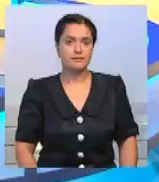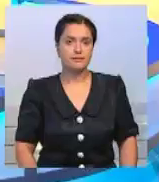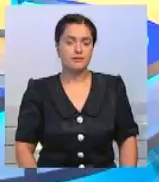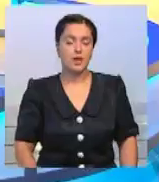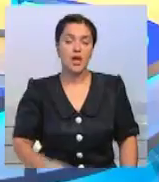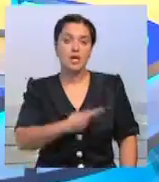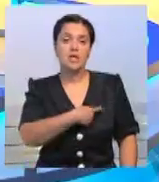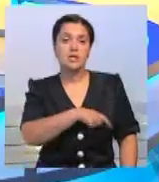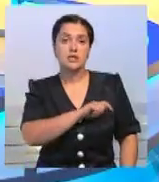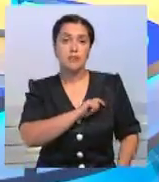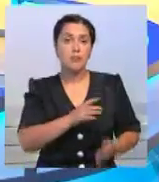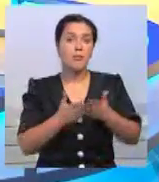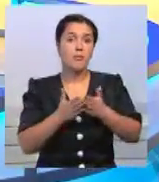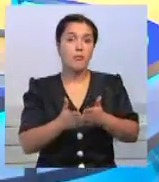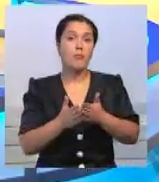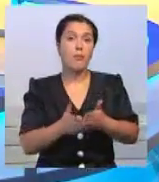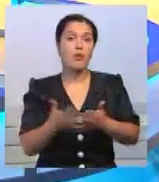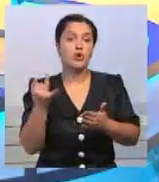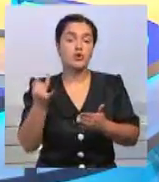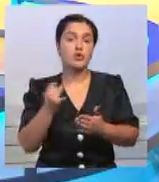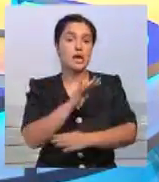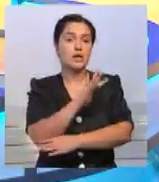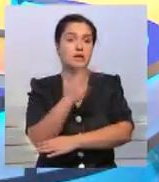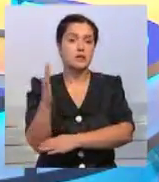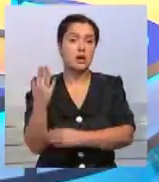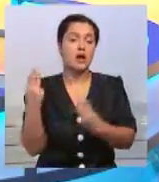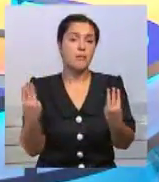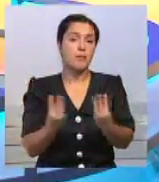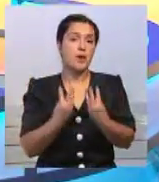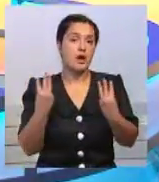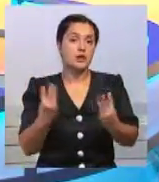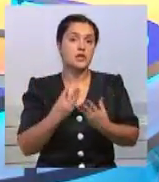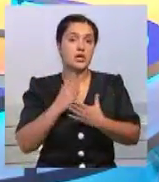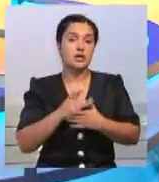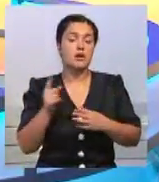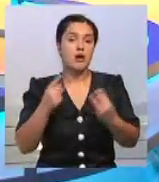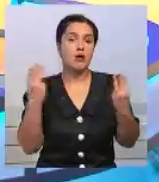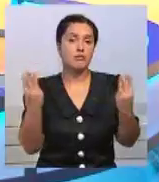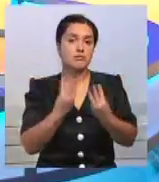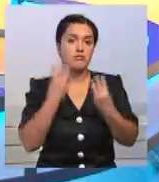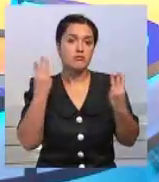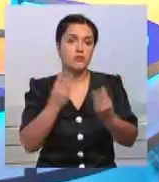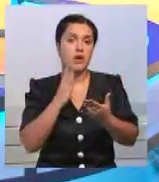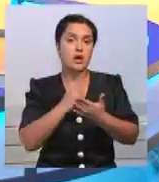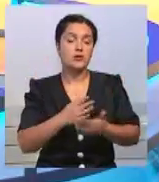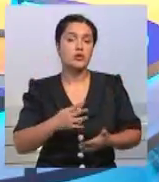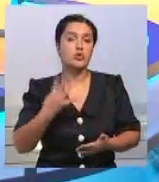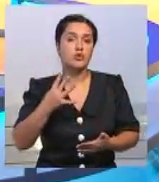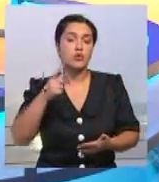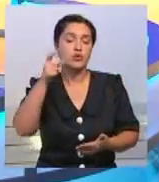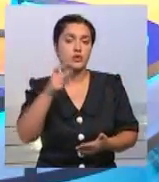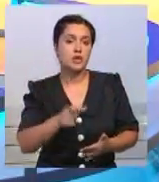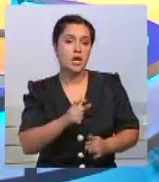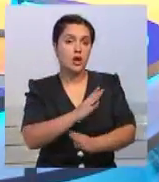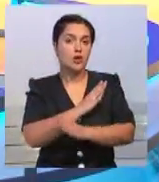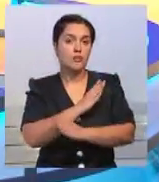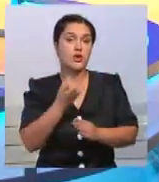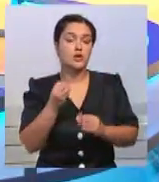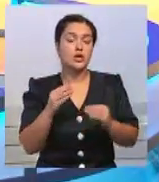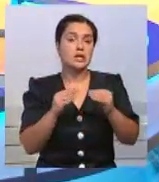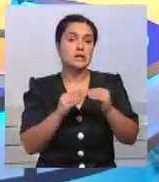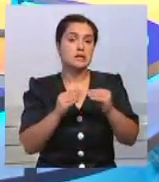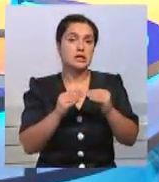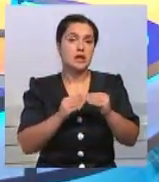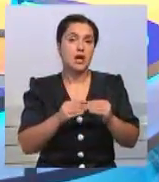В Испании и Португалии бушуют масштабные лесные пожары. обеих странах, где от разгула стихии погибли около 40 человек, еще